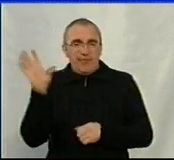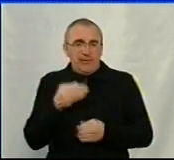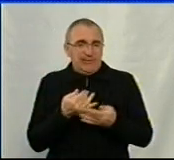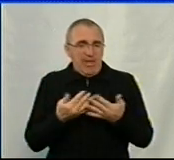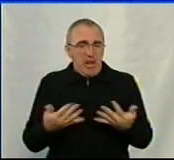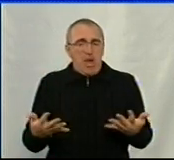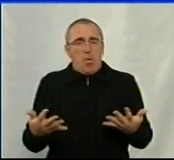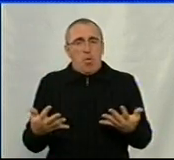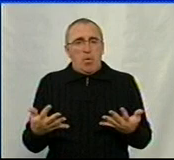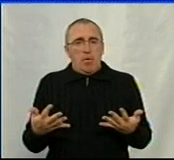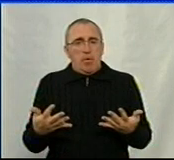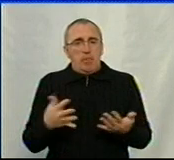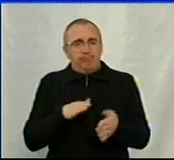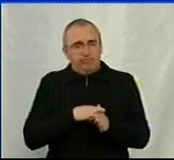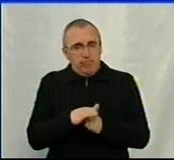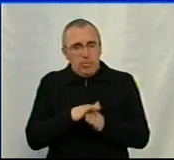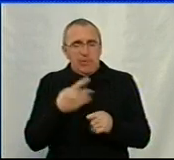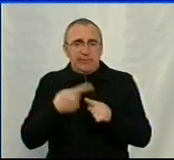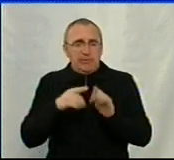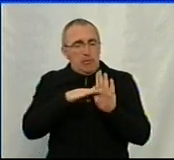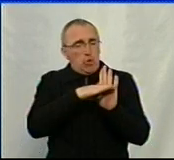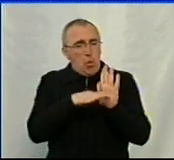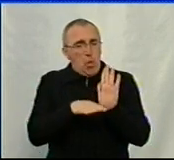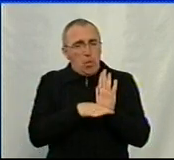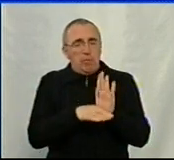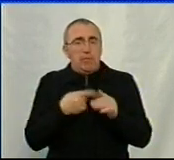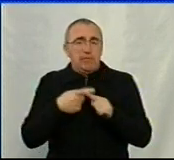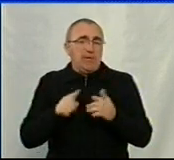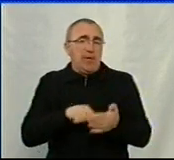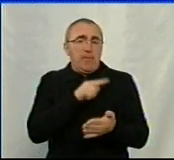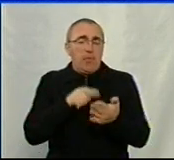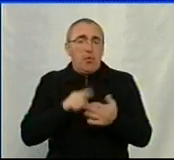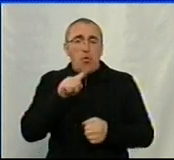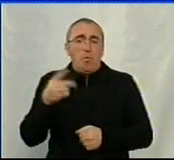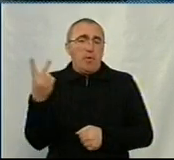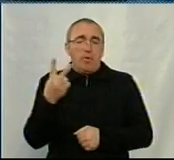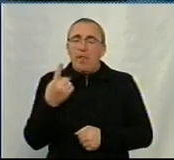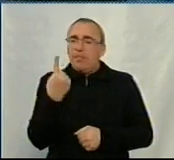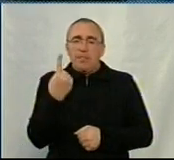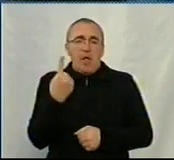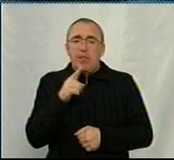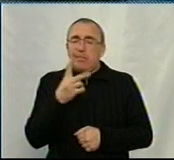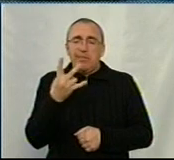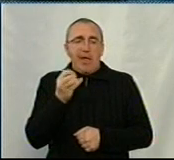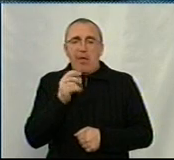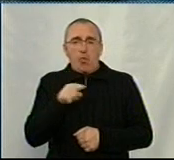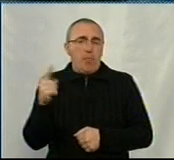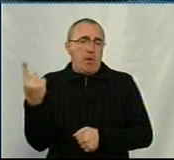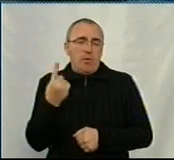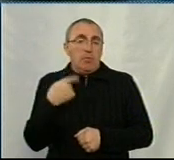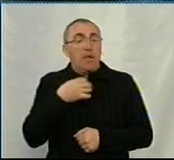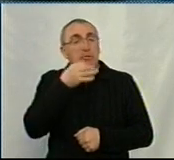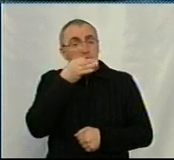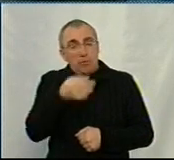притримуватись цих норм. Але це все ж таки питання номер два, не номер один. Хоча, скажу вам,